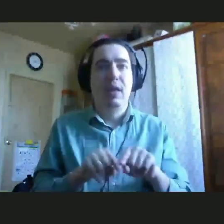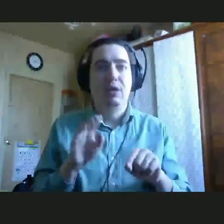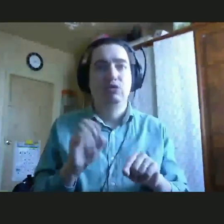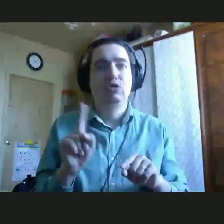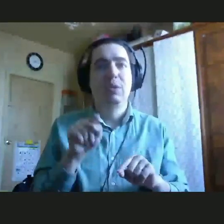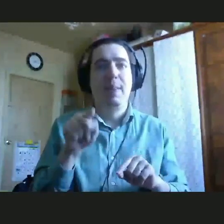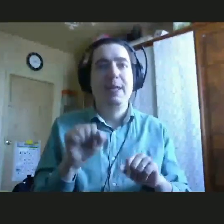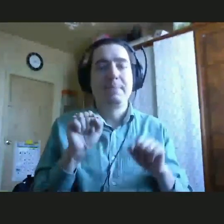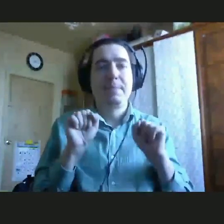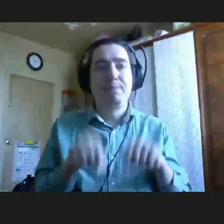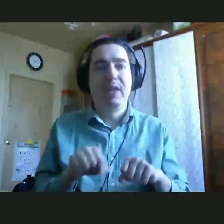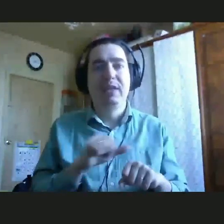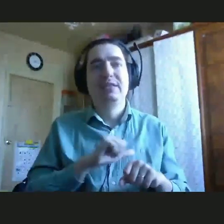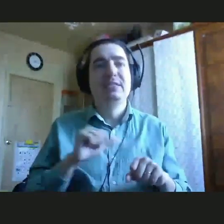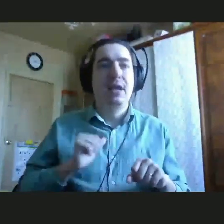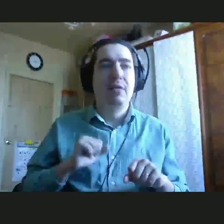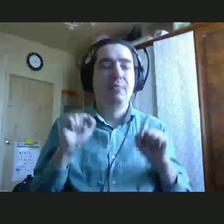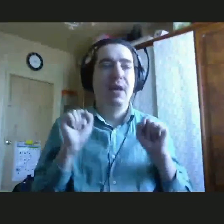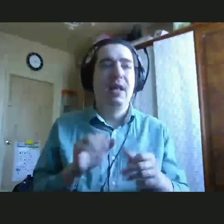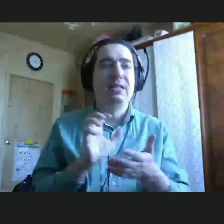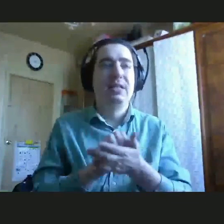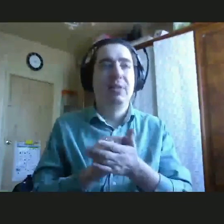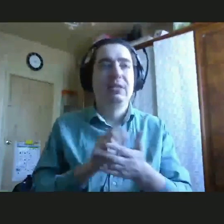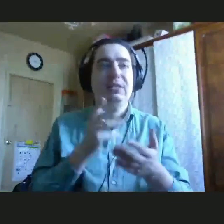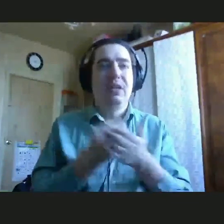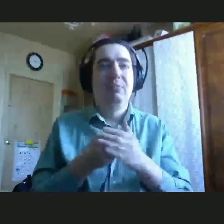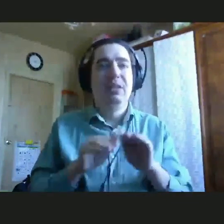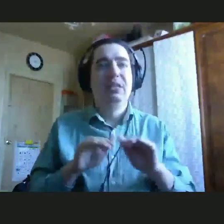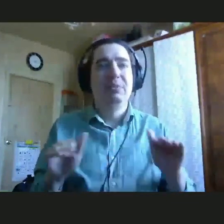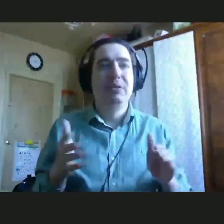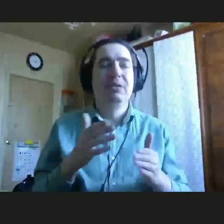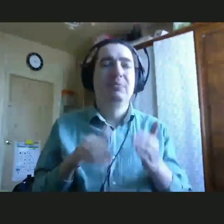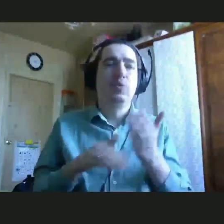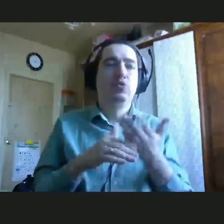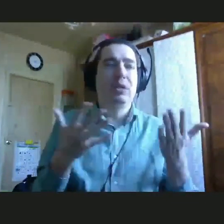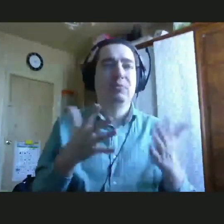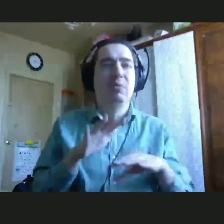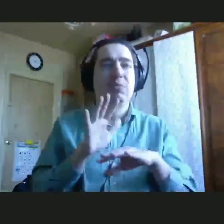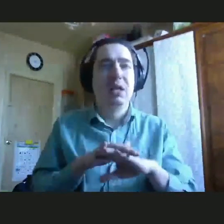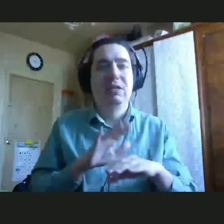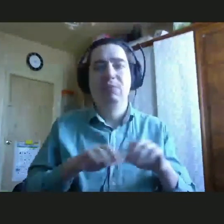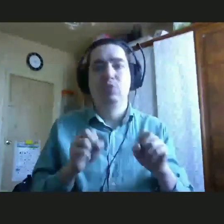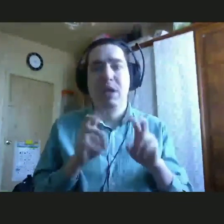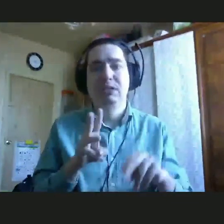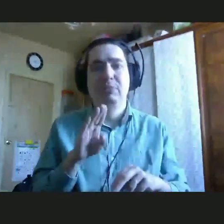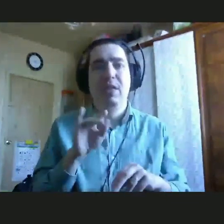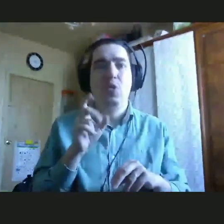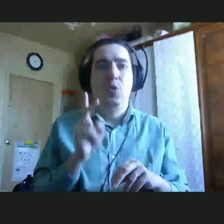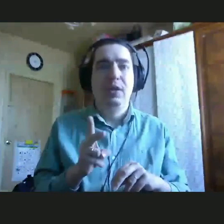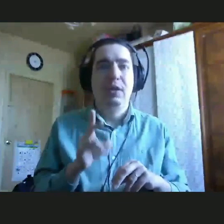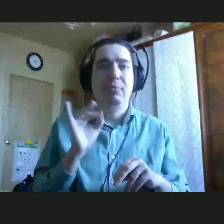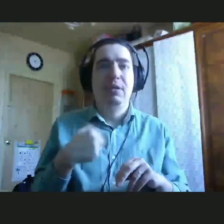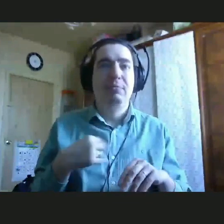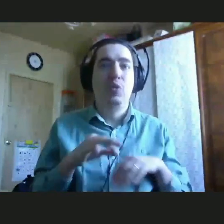смогли сами заниматься со своими детьми с помощью каких-то базовых безопасных методик и техник. Мы